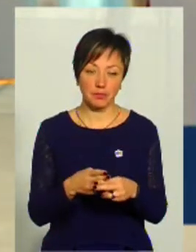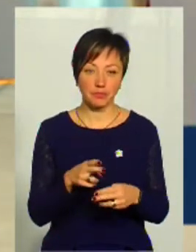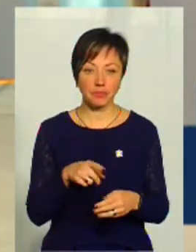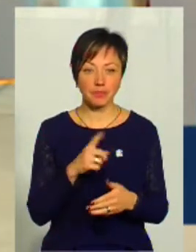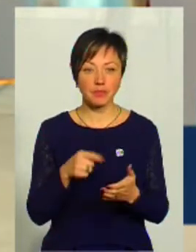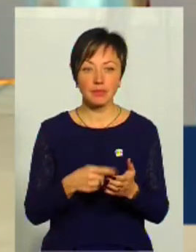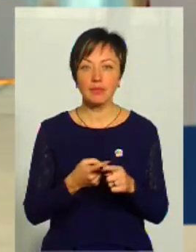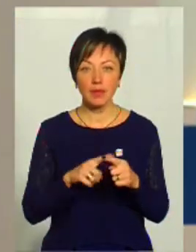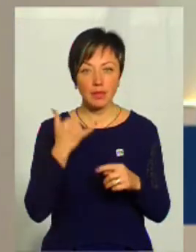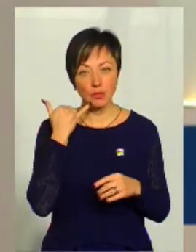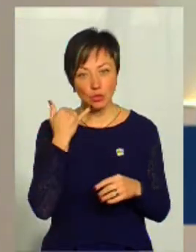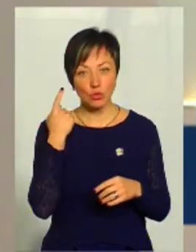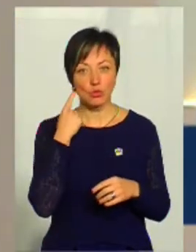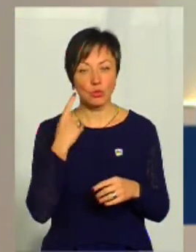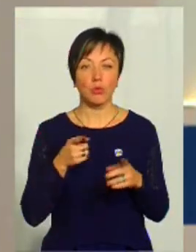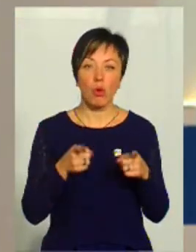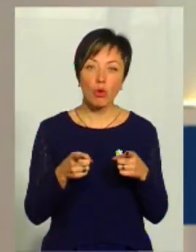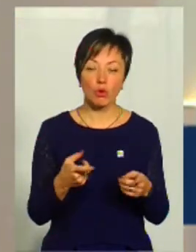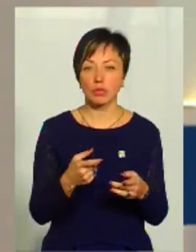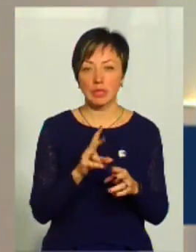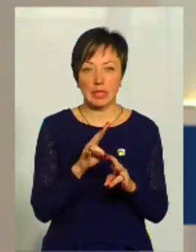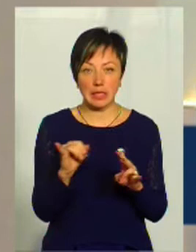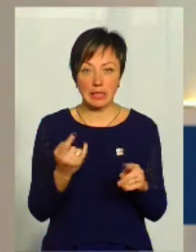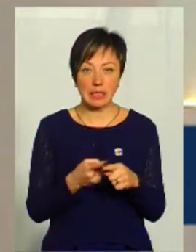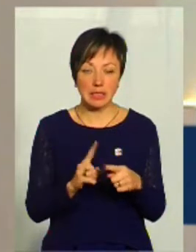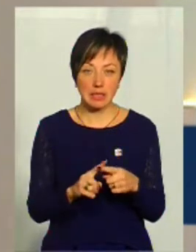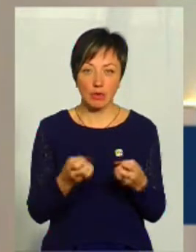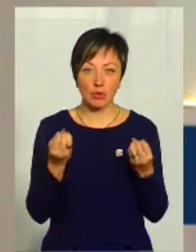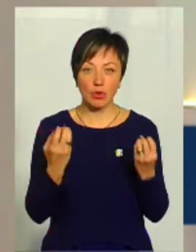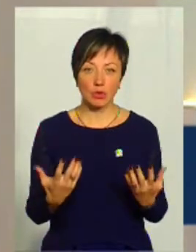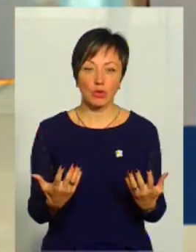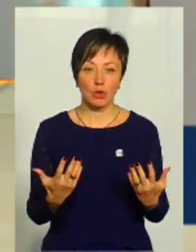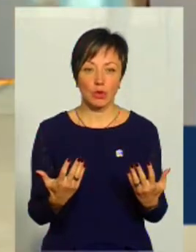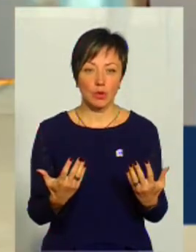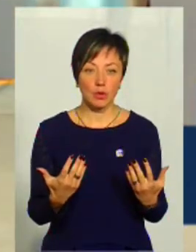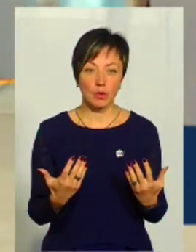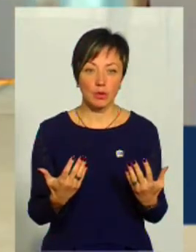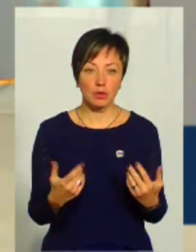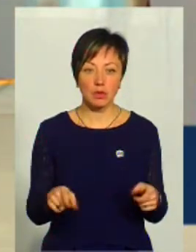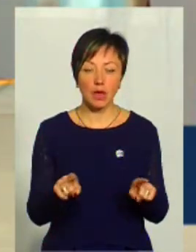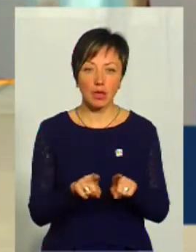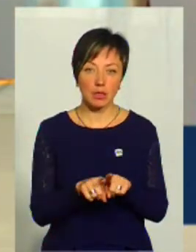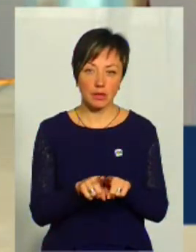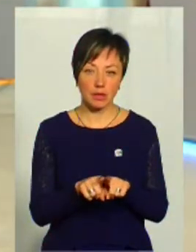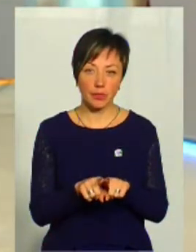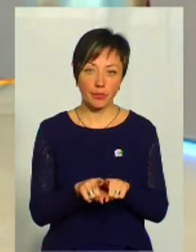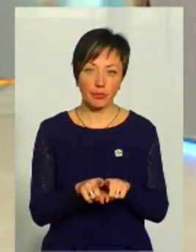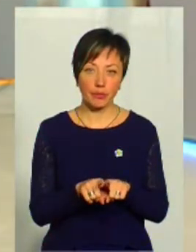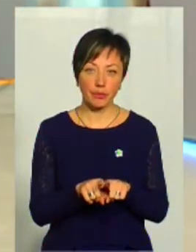З цих дзвінків ви щось чуєте, вам там погрожують? просто такий,